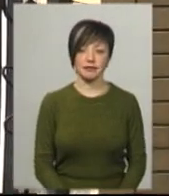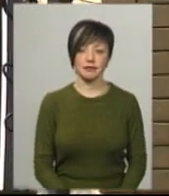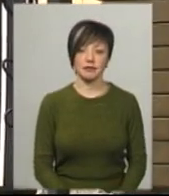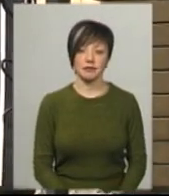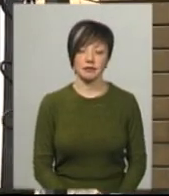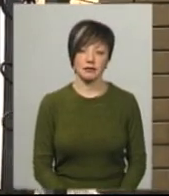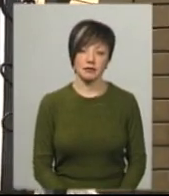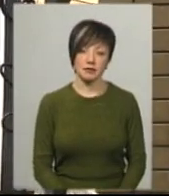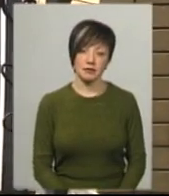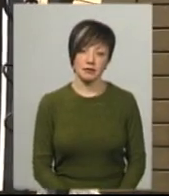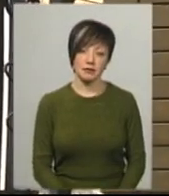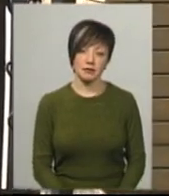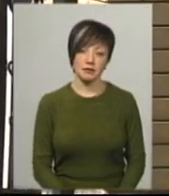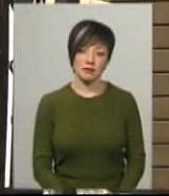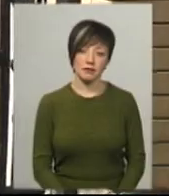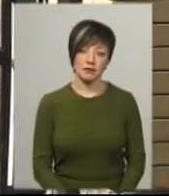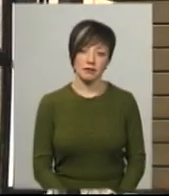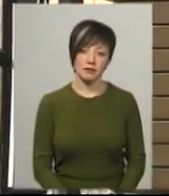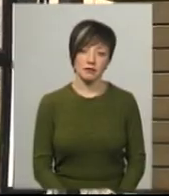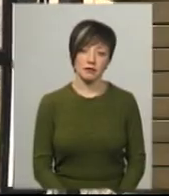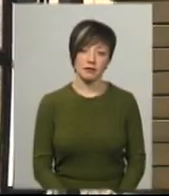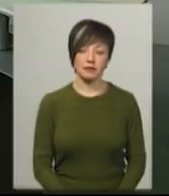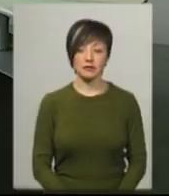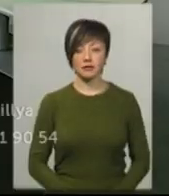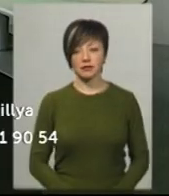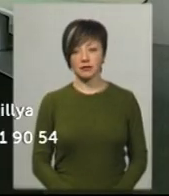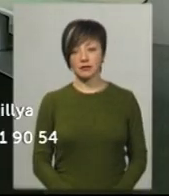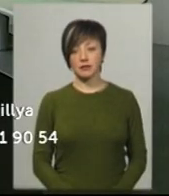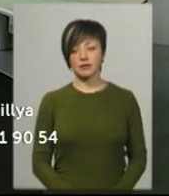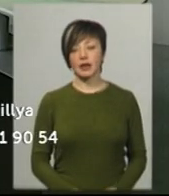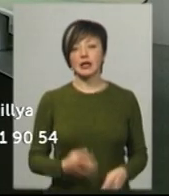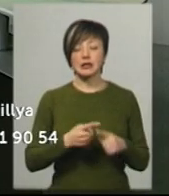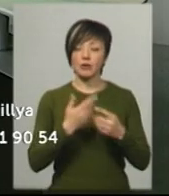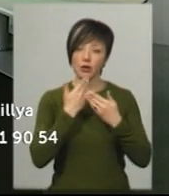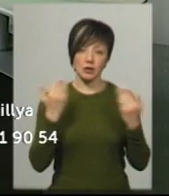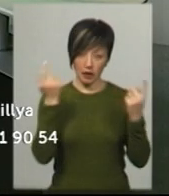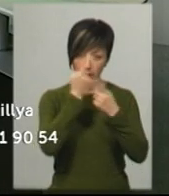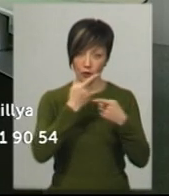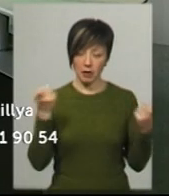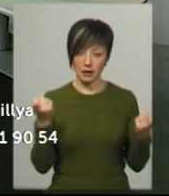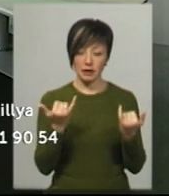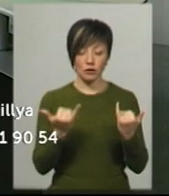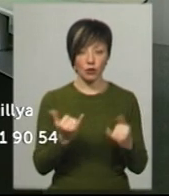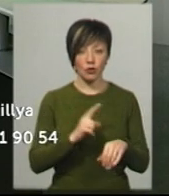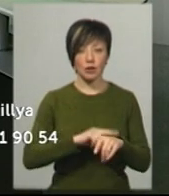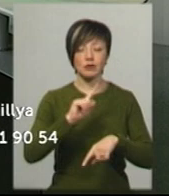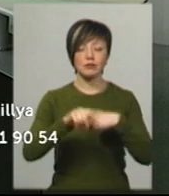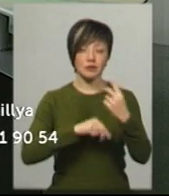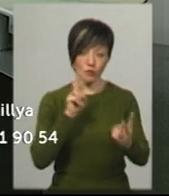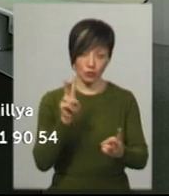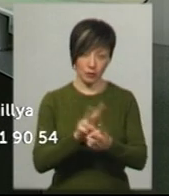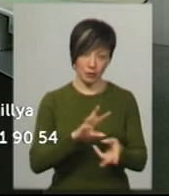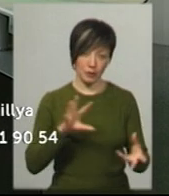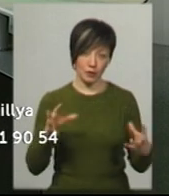Горішевський. Новини на Суспільному. Хмельницький. Це була остання інформація на цю годину. Побачимось у